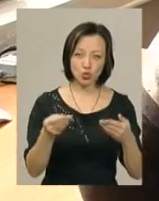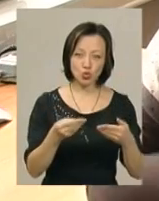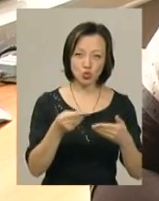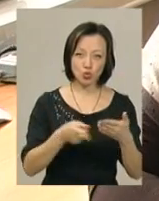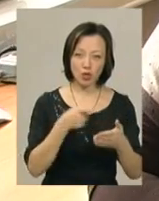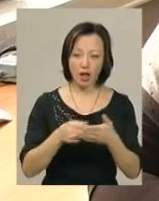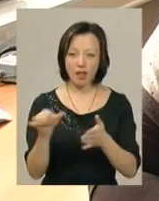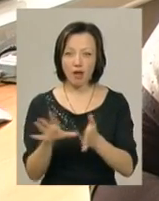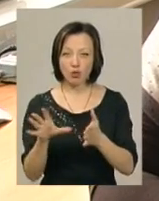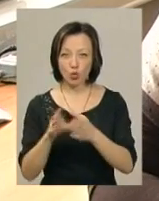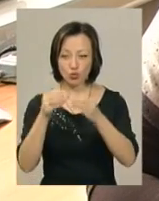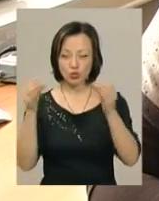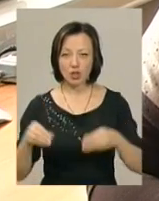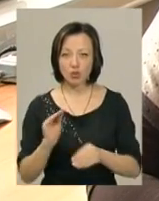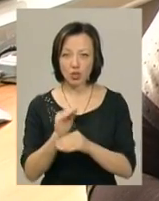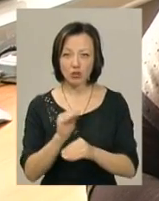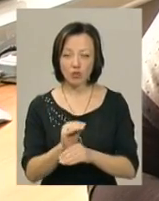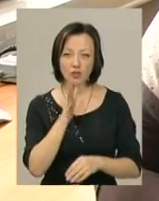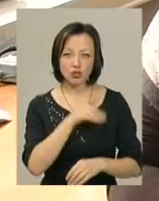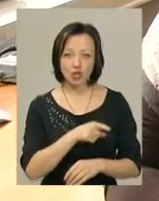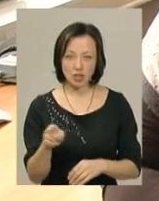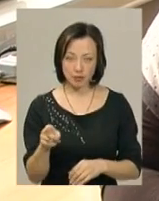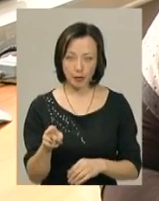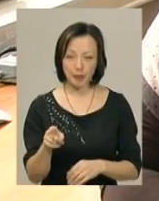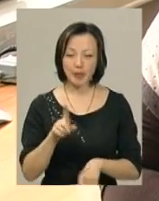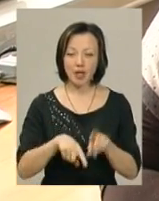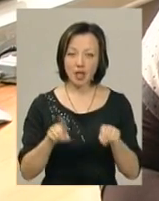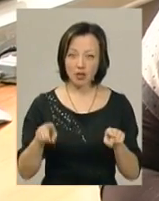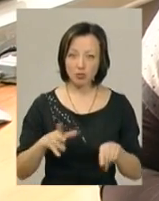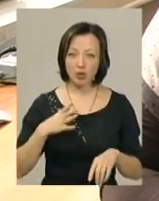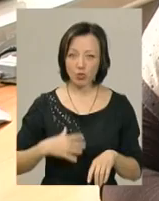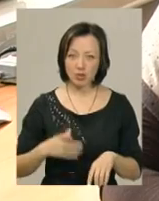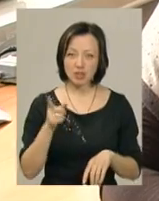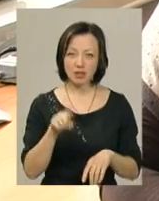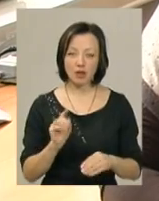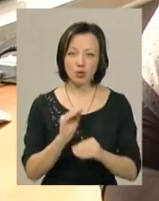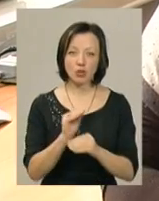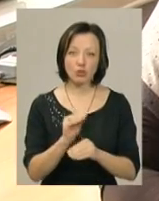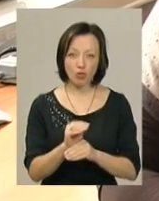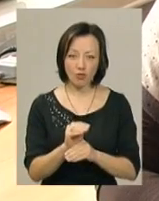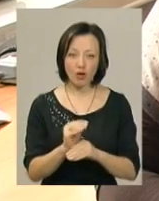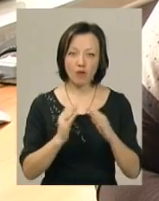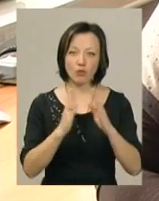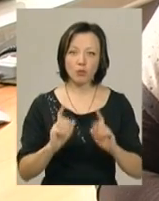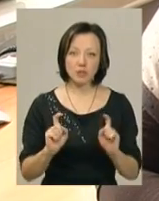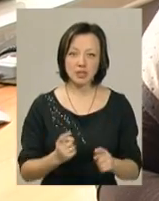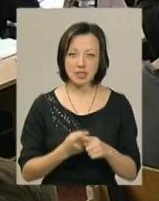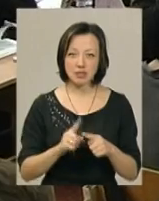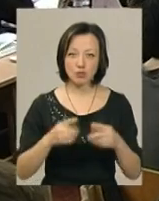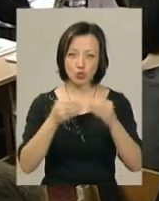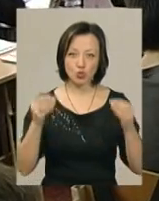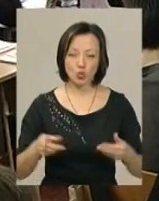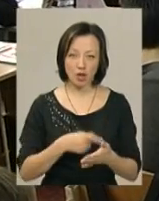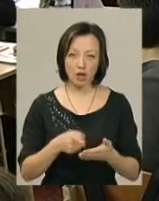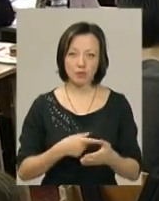і електронний журнал – це додатковий час. Іноді приходиться навіть додатково і вдома посидіти над цим журналом.